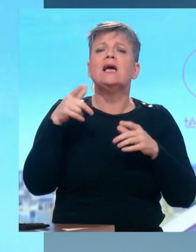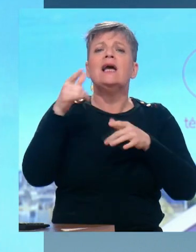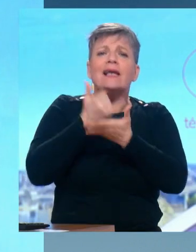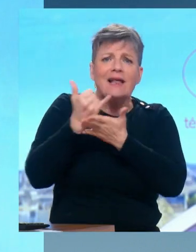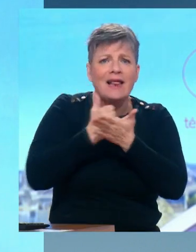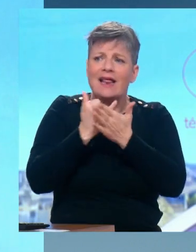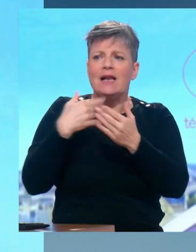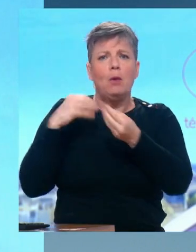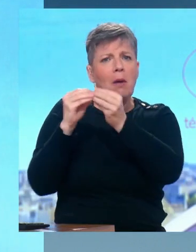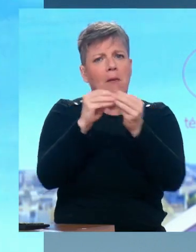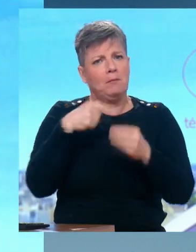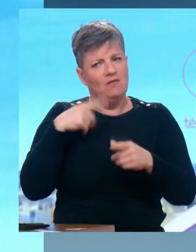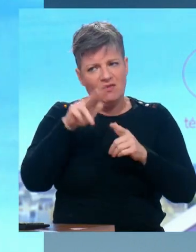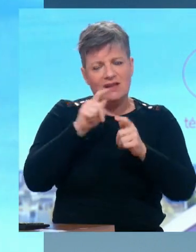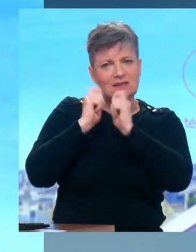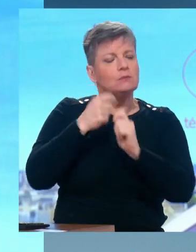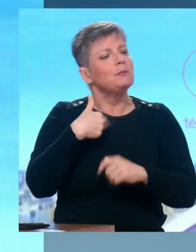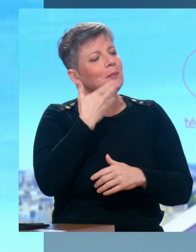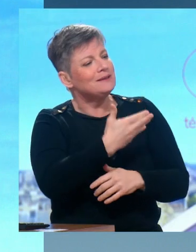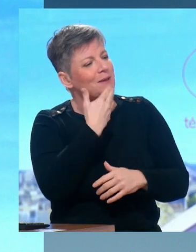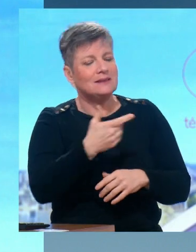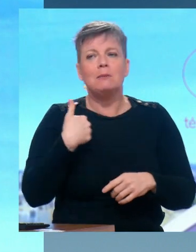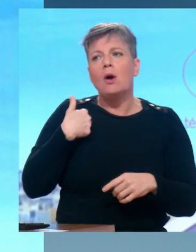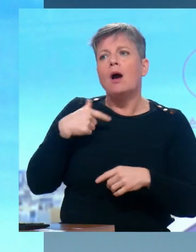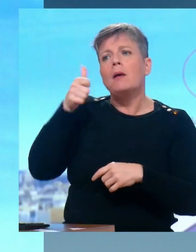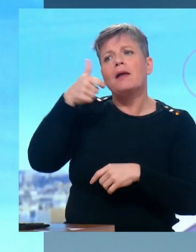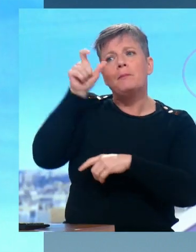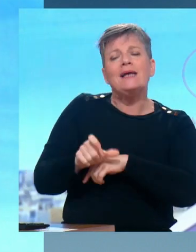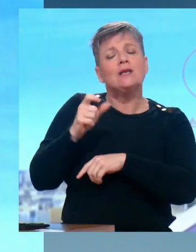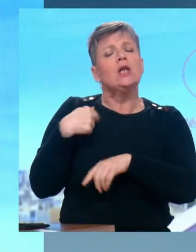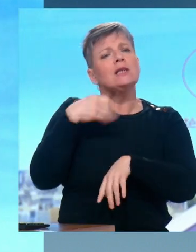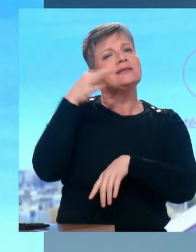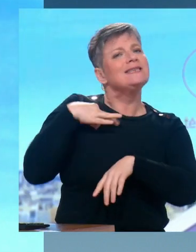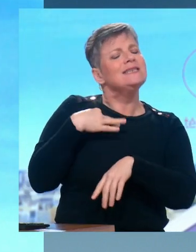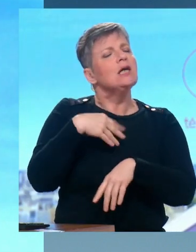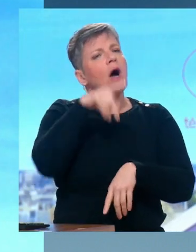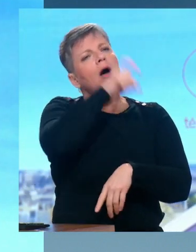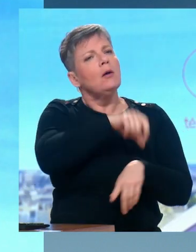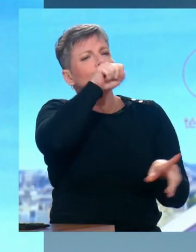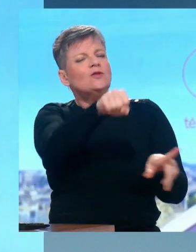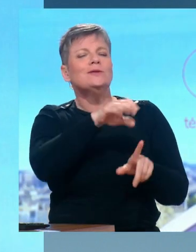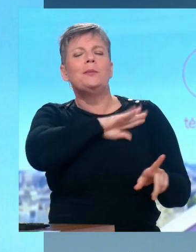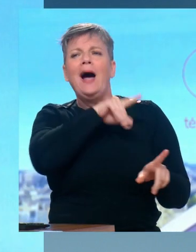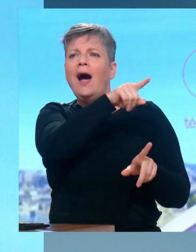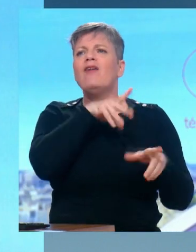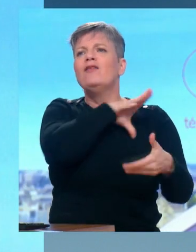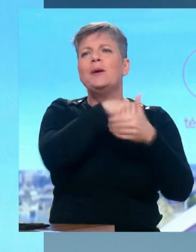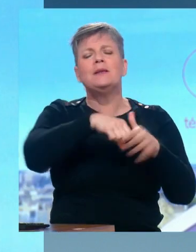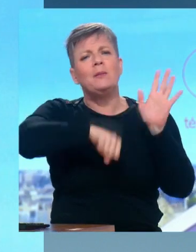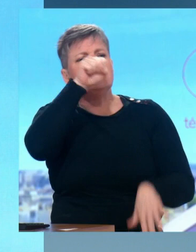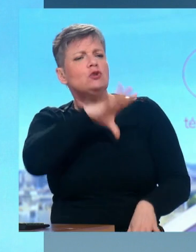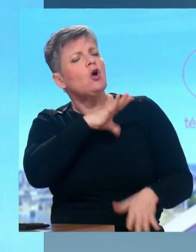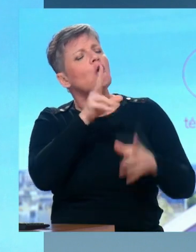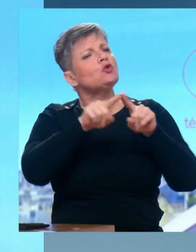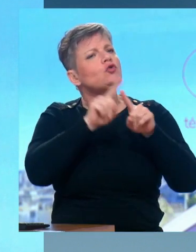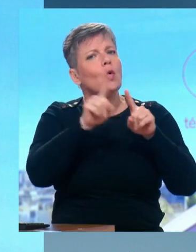dure, où la vie est plus chère. Merci. Vous savez qui a dit, j'aime bien Fabien Roussel, il est au Parti communiste, mais je ne me sens pas obligé de prendre ma carte. Fabien Roussel a eu quelques discours intéressants et il a parfois eu de bons réflexes.